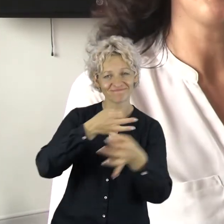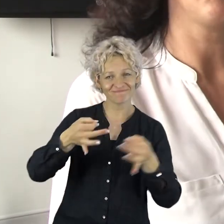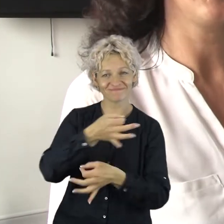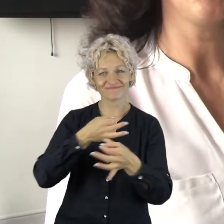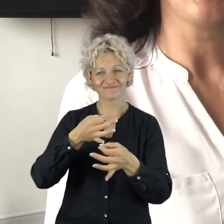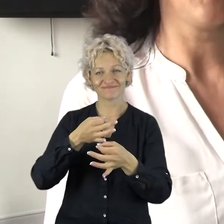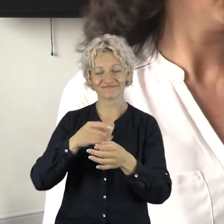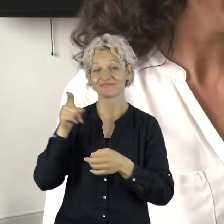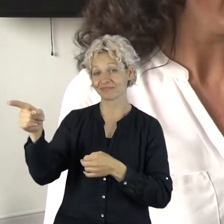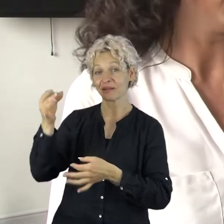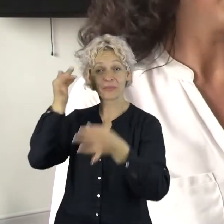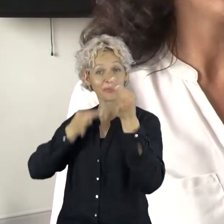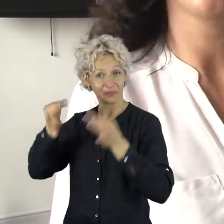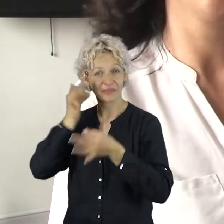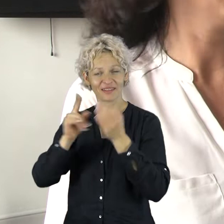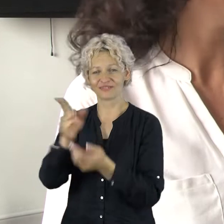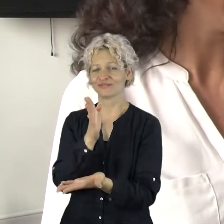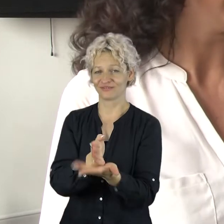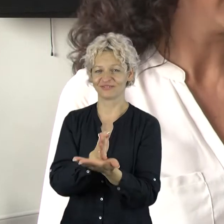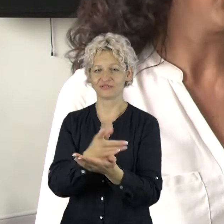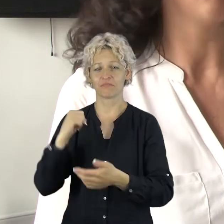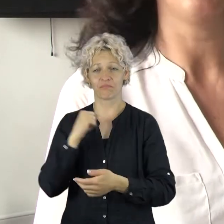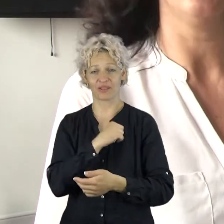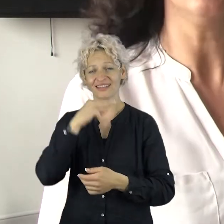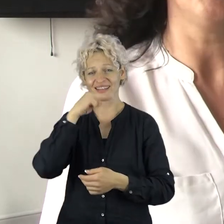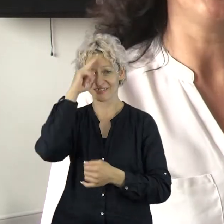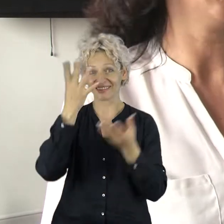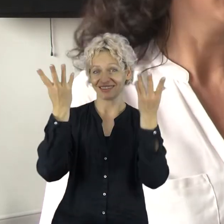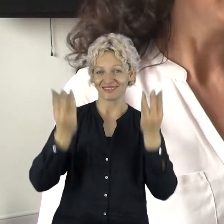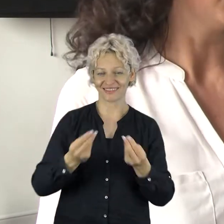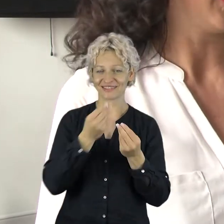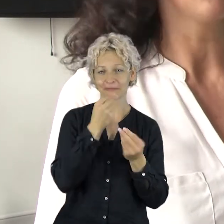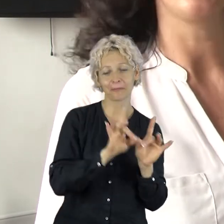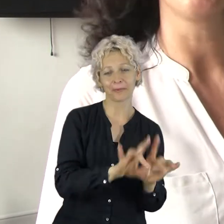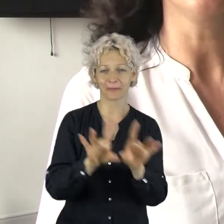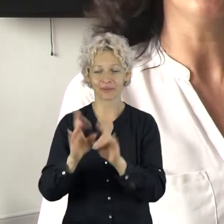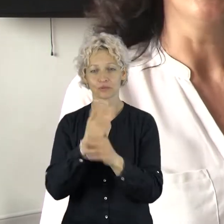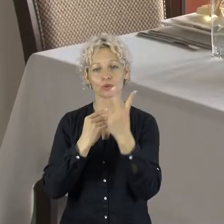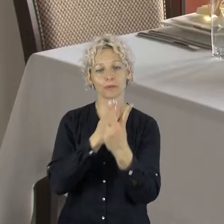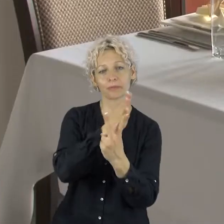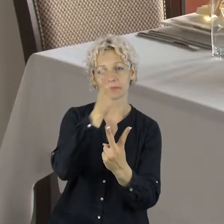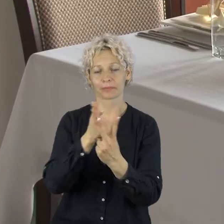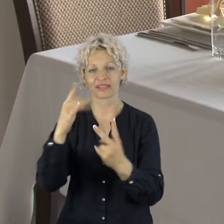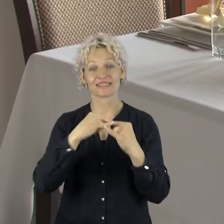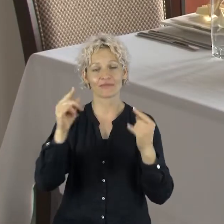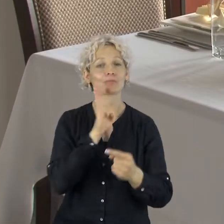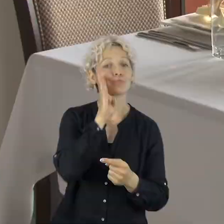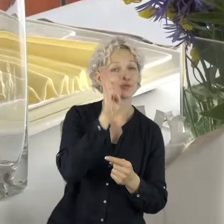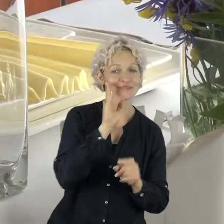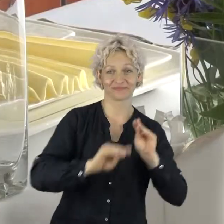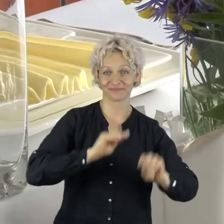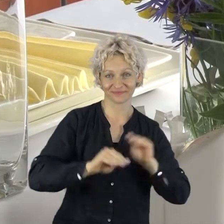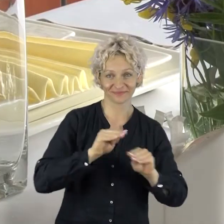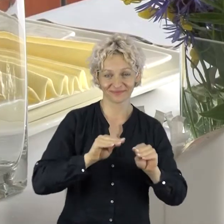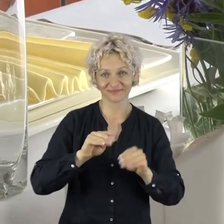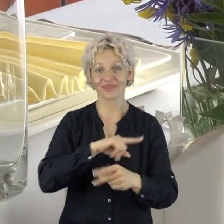o mes tiesiog tėvo dienai padarėm du variantus. Vienas tai būtų stalas šeimoje, kaip tėti nustėbint galim rytą, padengia šventinį pusryčių